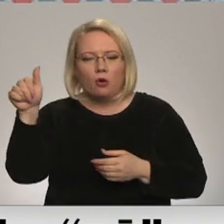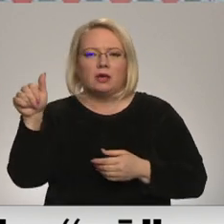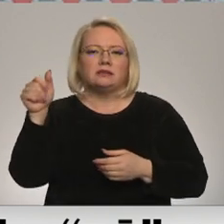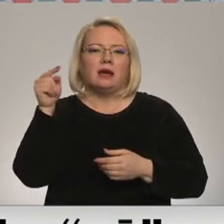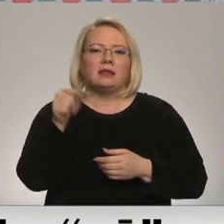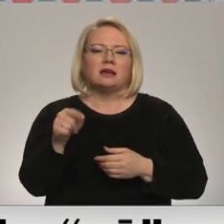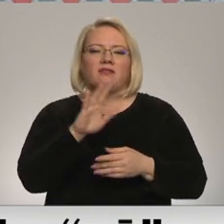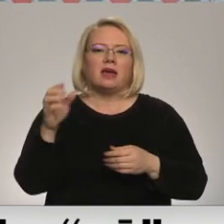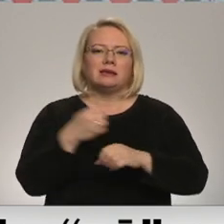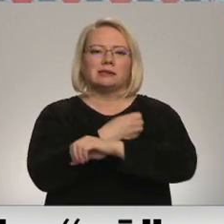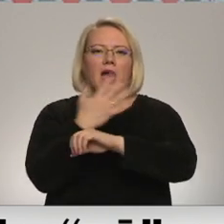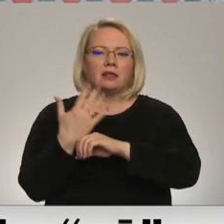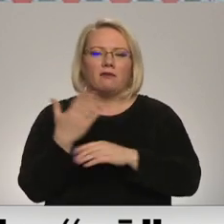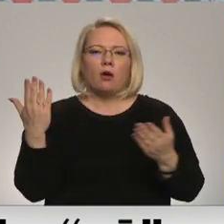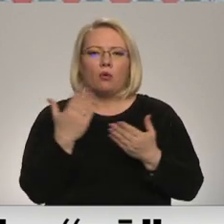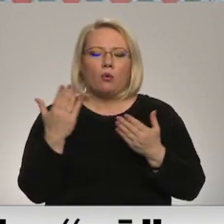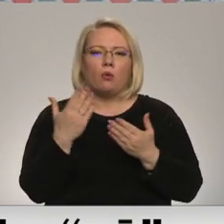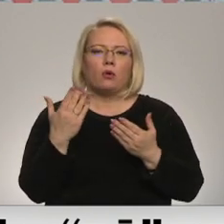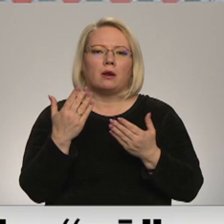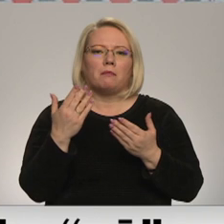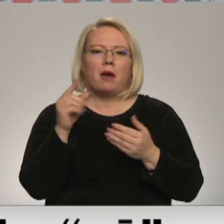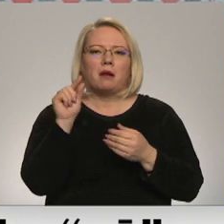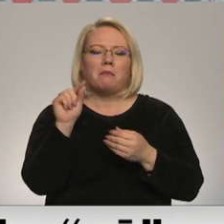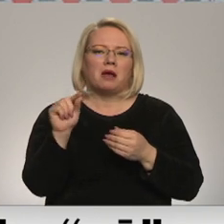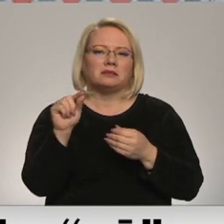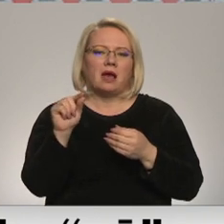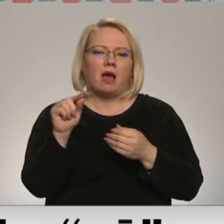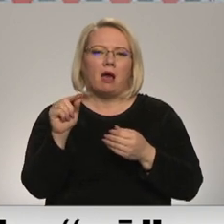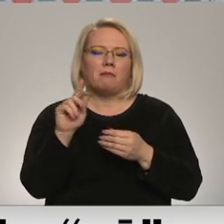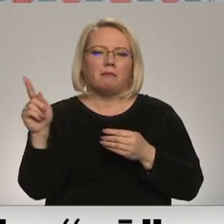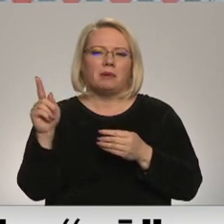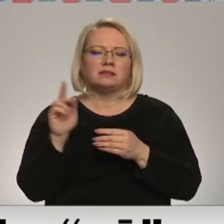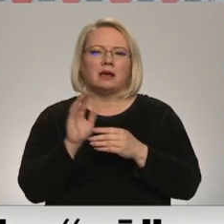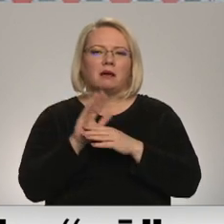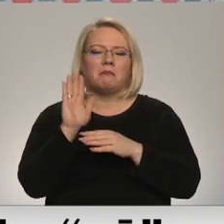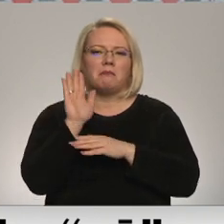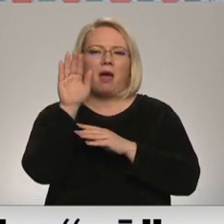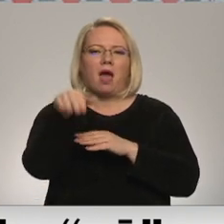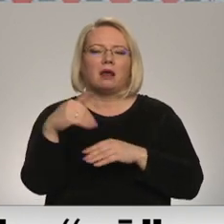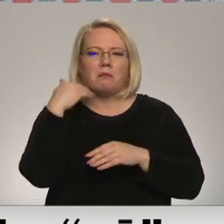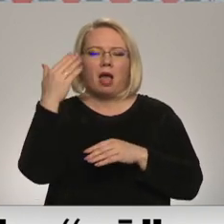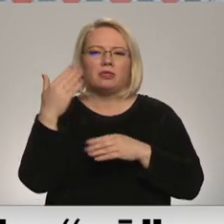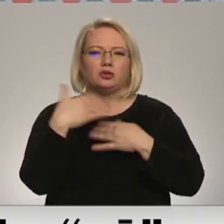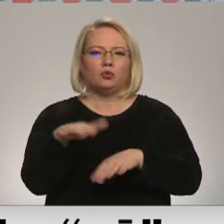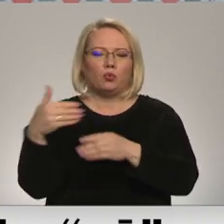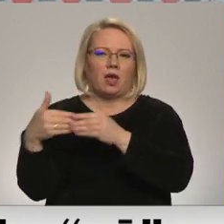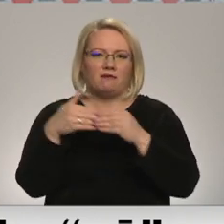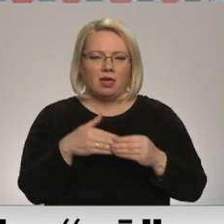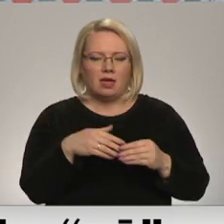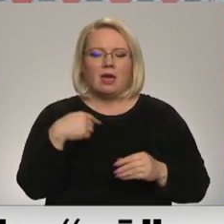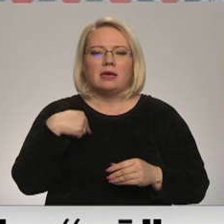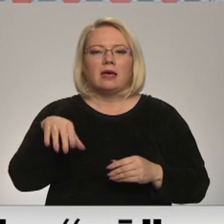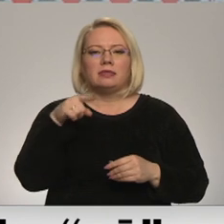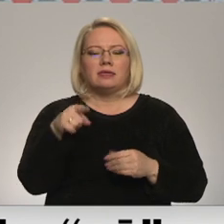vai arī no Skandināvijas, kura nāk pa maziem karalīšiem, kas ir pārī valstīs jūrai. Tāpēc noteikti, ja kura darbība, kad mēs paši